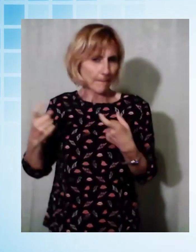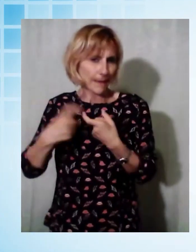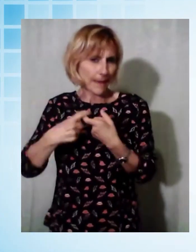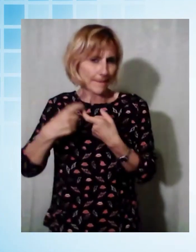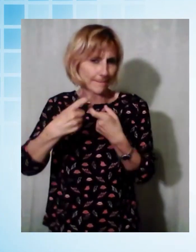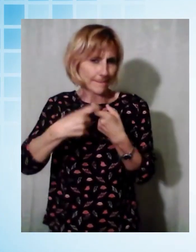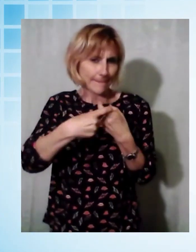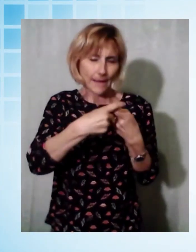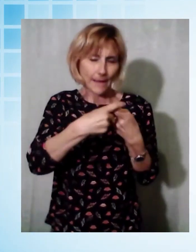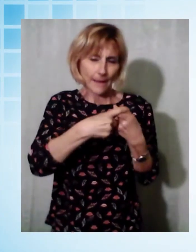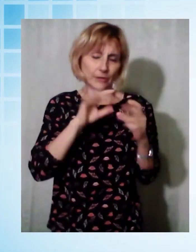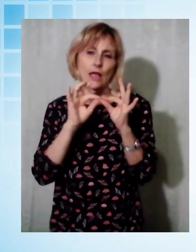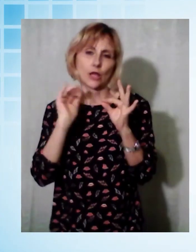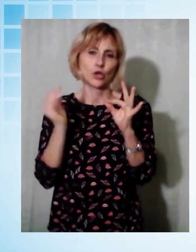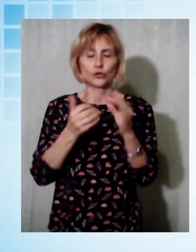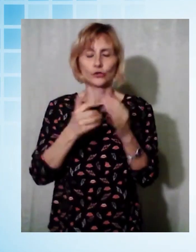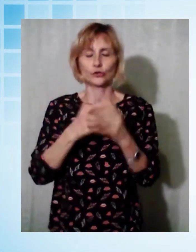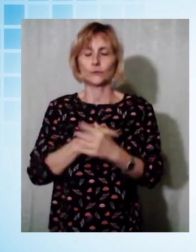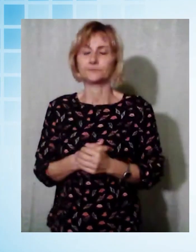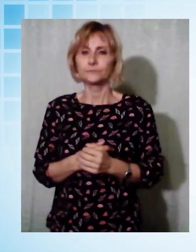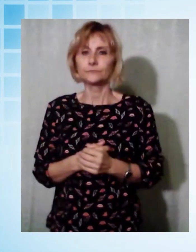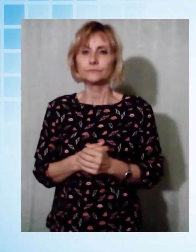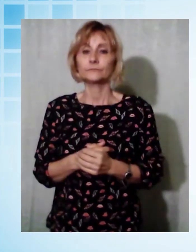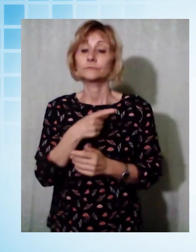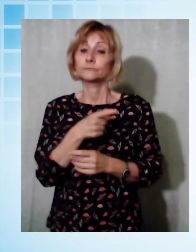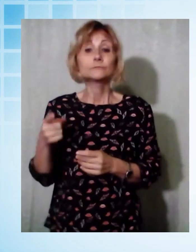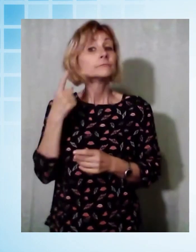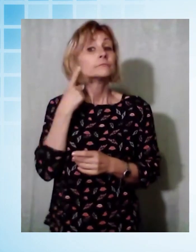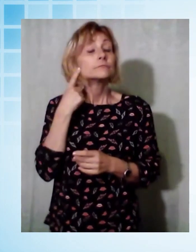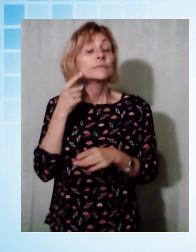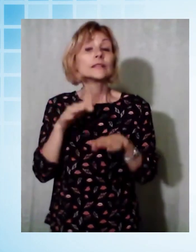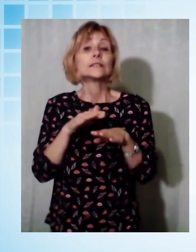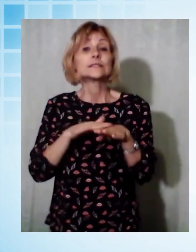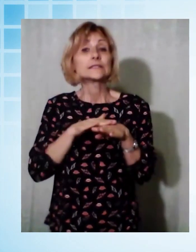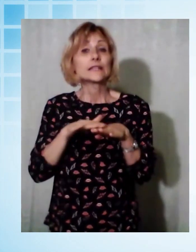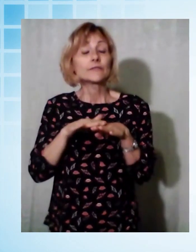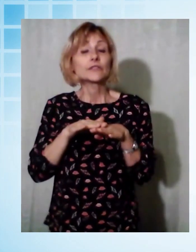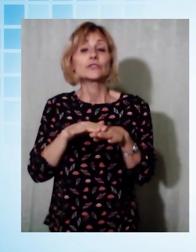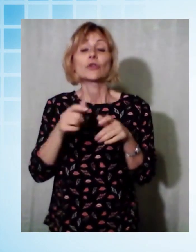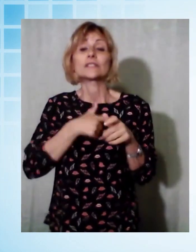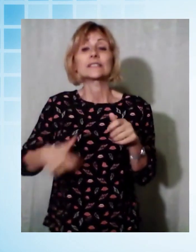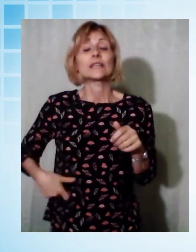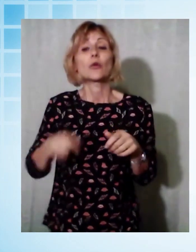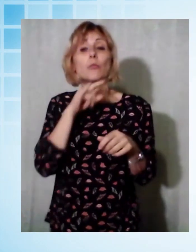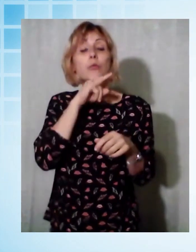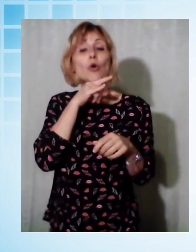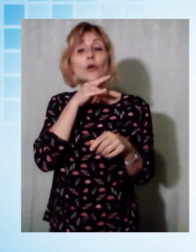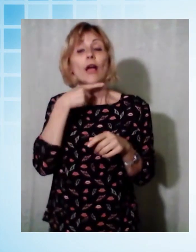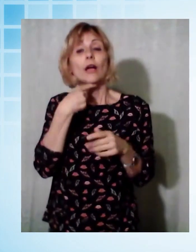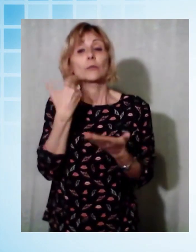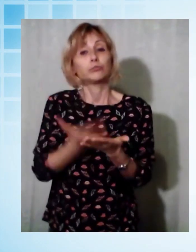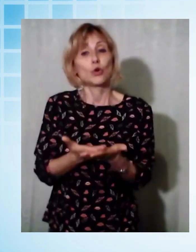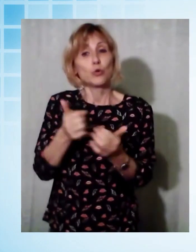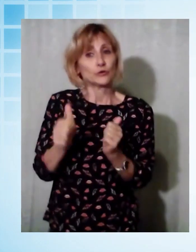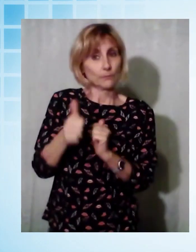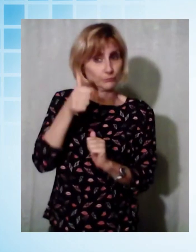E come avete sentito dal servizio era stato proprio il Sindaco di Porcari, Fornaciari, ad aver lanciato per primo tra